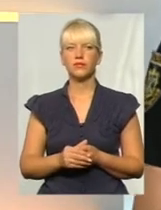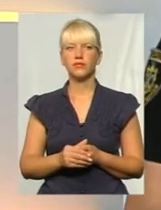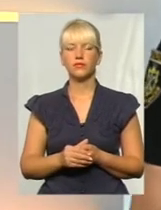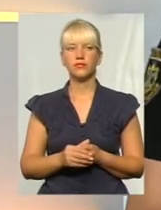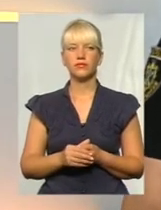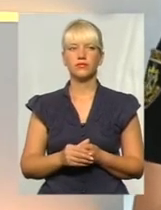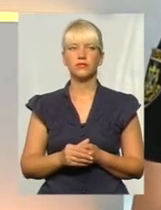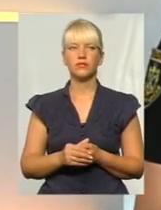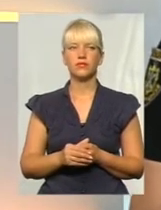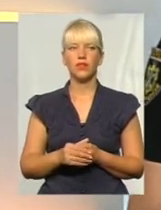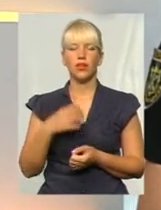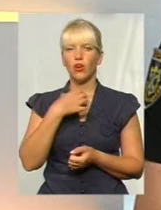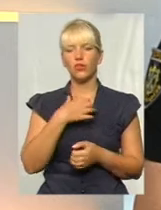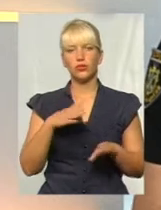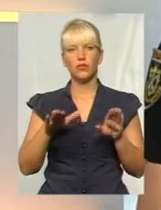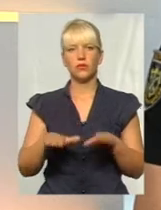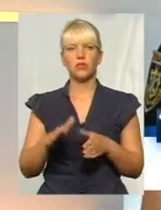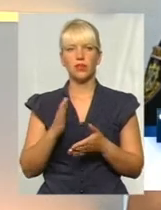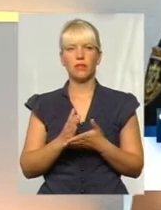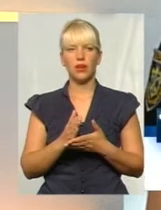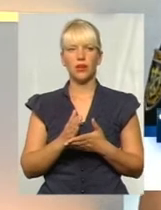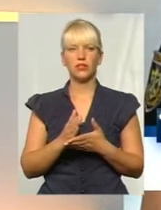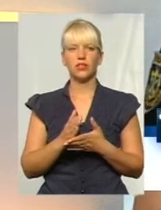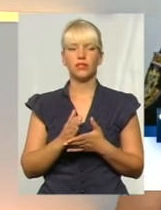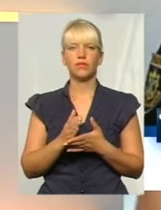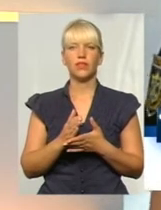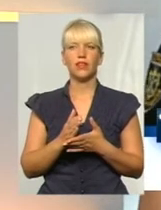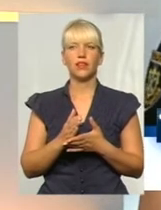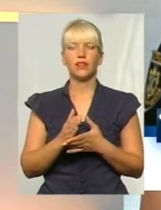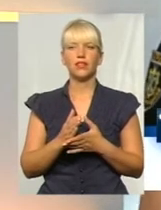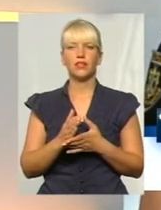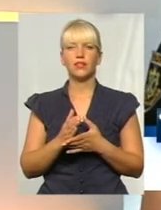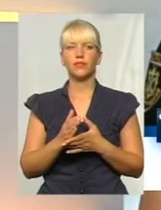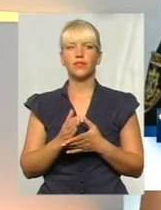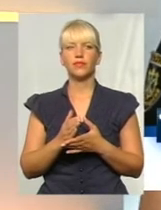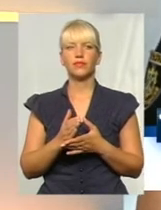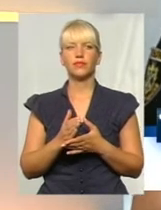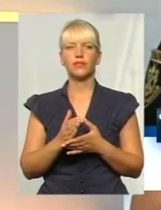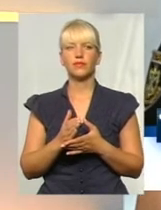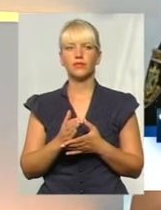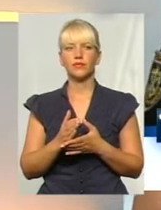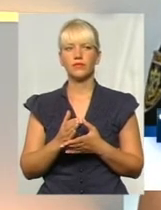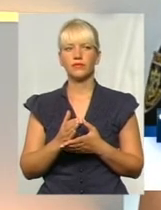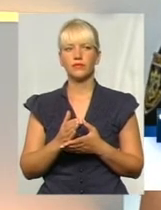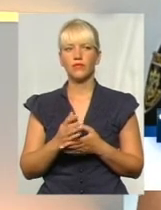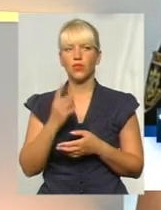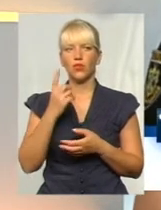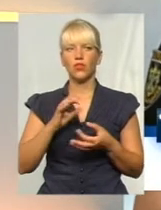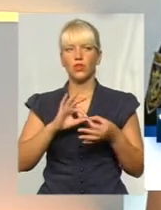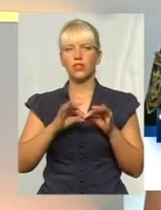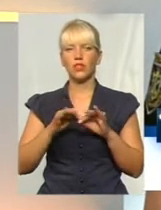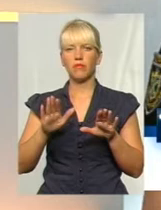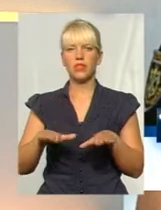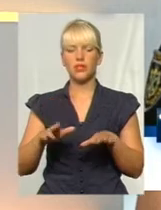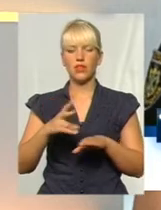нас має місце, дві летальні ДТП з летальними наслідками, ось одна з них сталася на вулиці